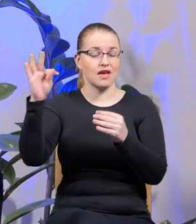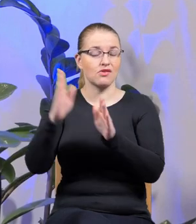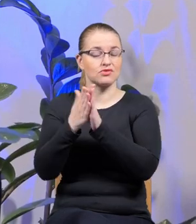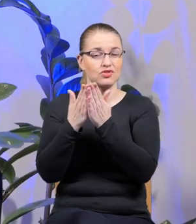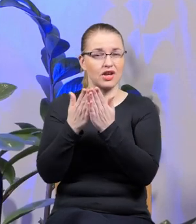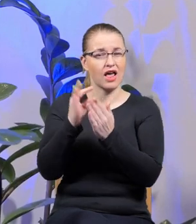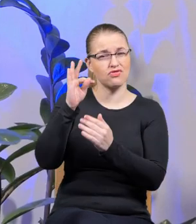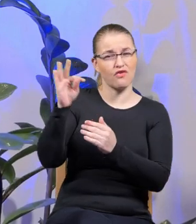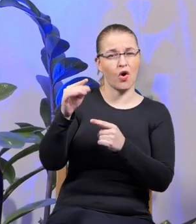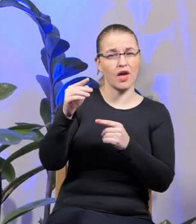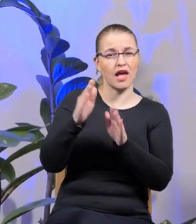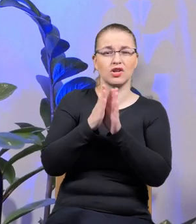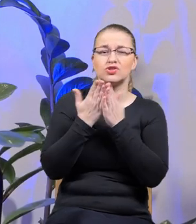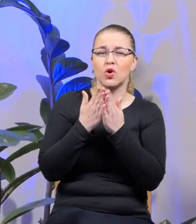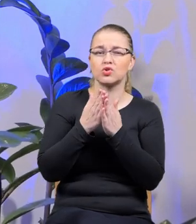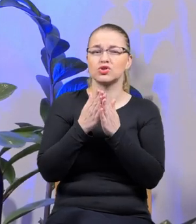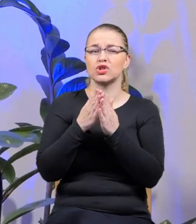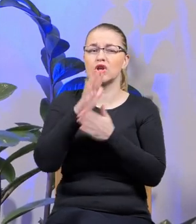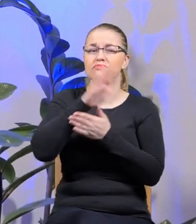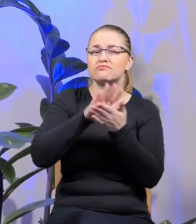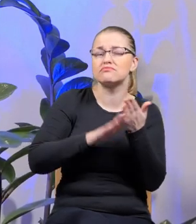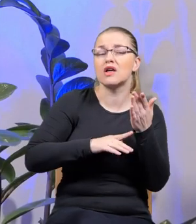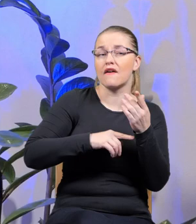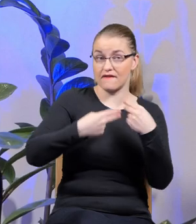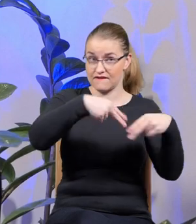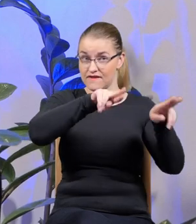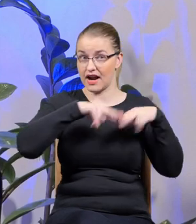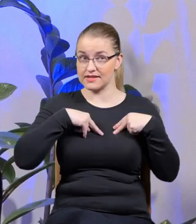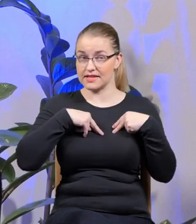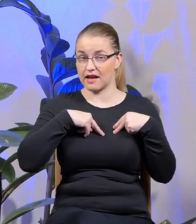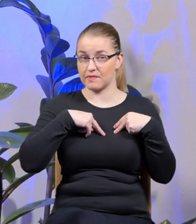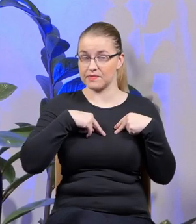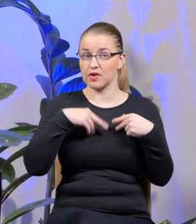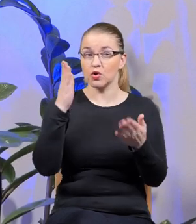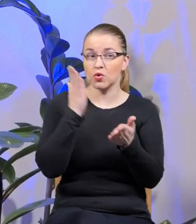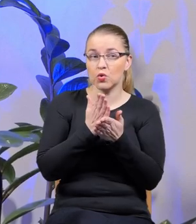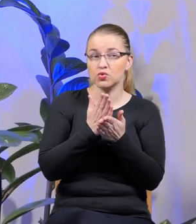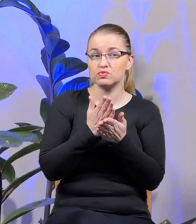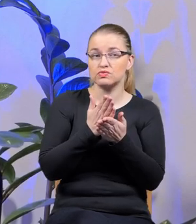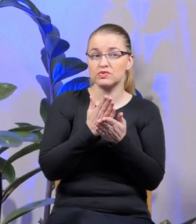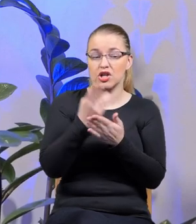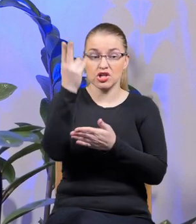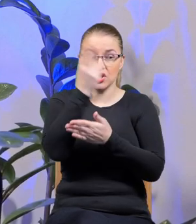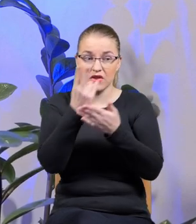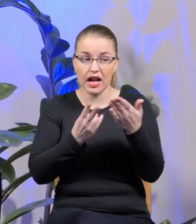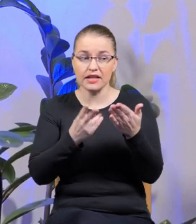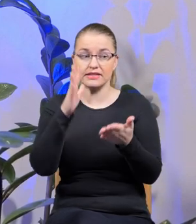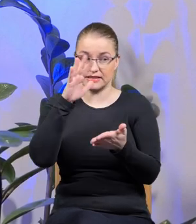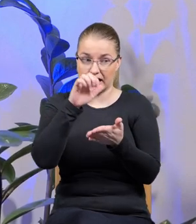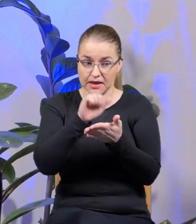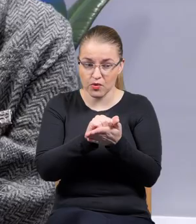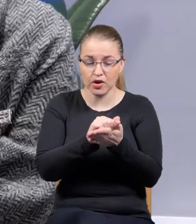Twoje powieści i Twoje fikcje w jakichś już momentach, kiedy dawno czytelnicy się zajmują